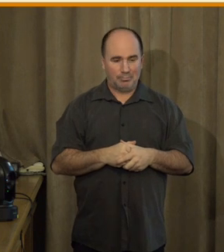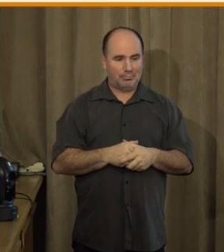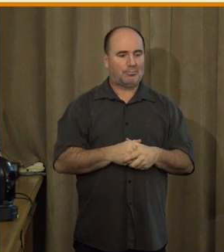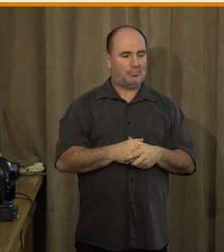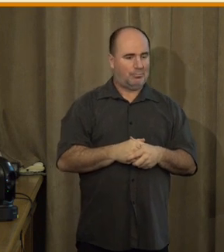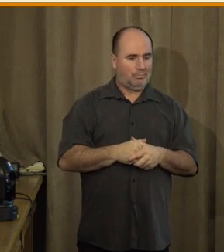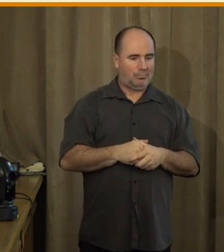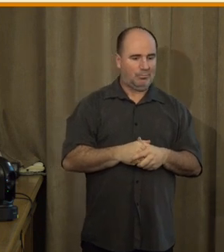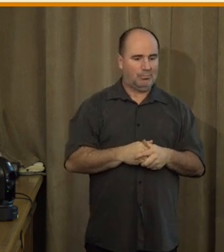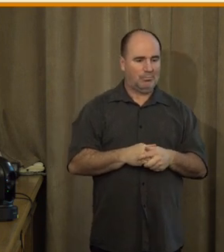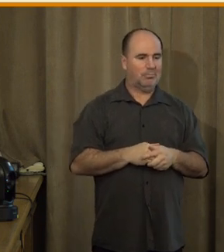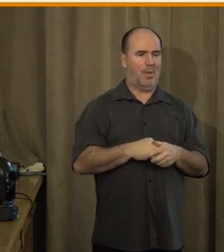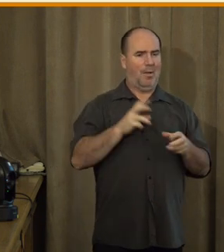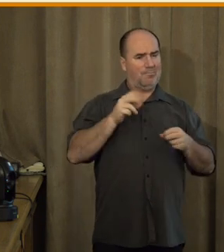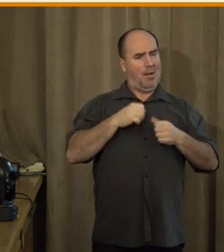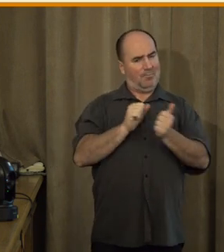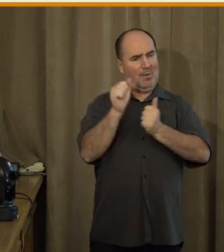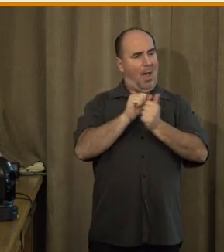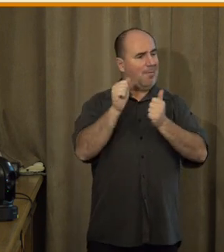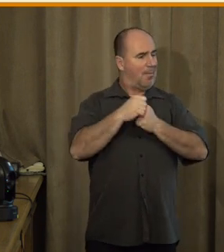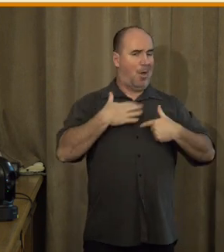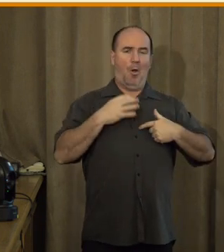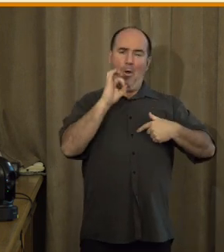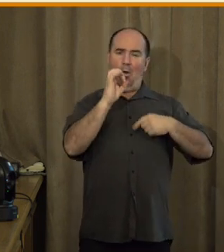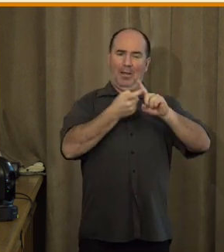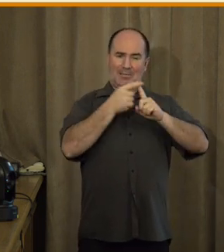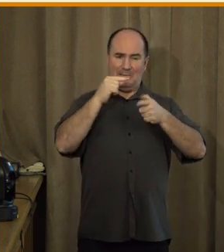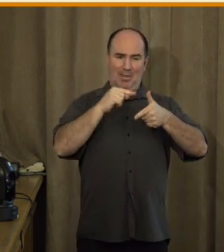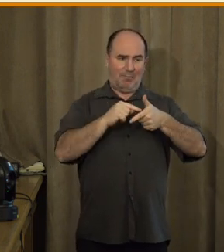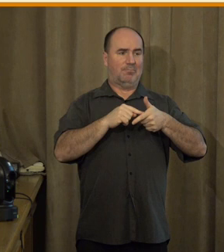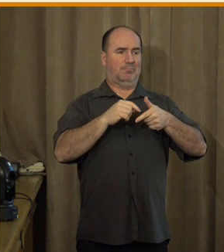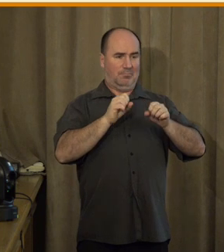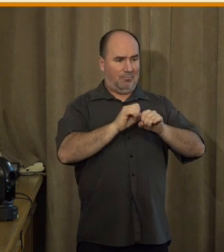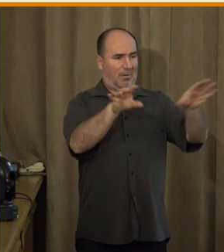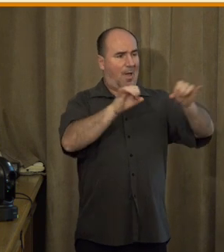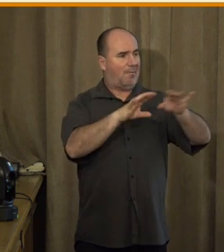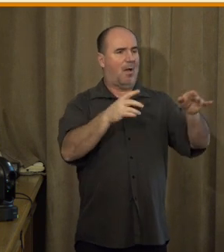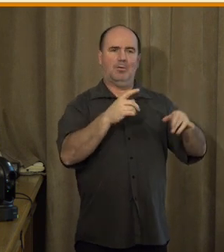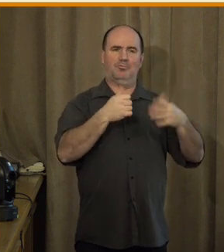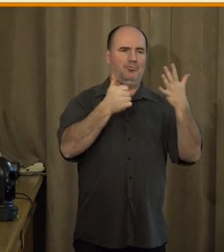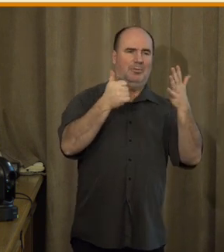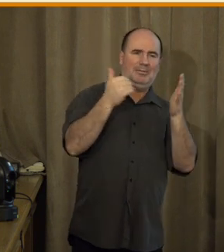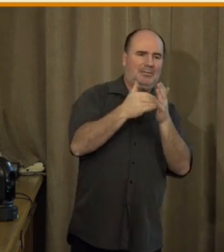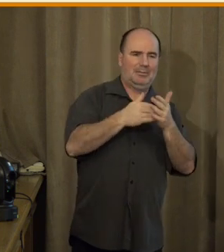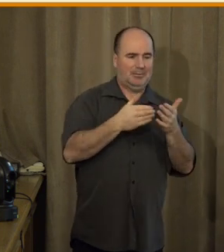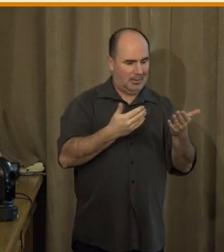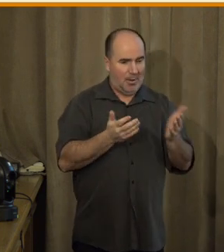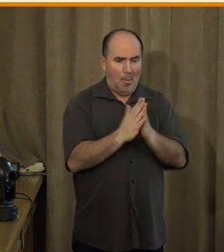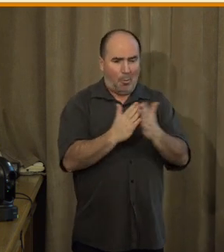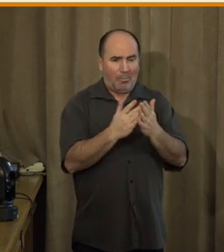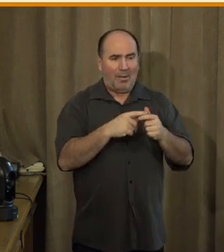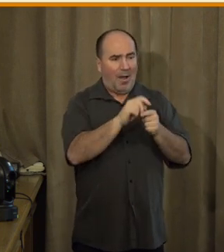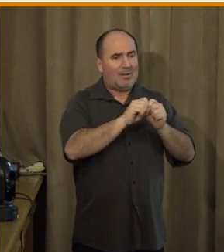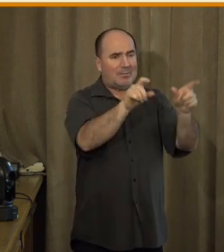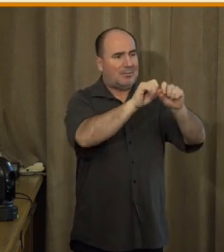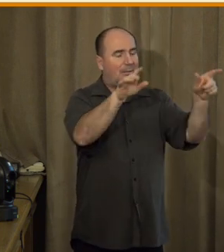6 tisíce knihoven po celé České republice. Výhoda těch knihoven je, že jsou to většinou taková jako kulturní, ale i informační centra.